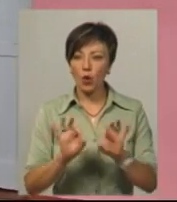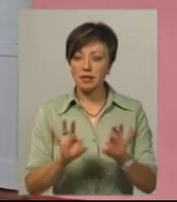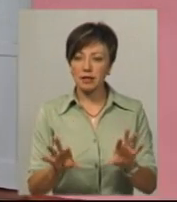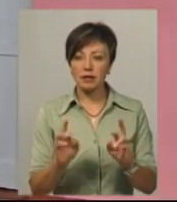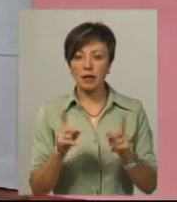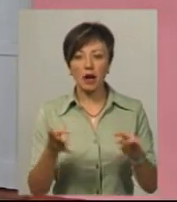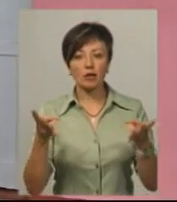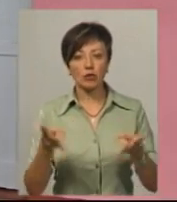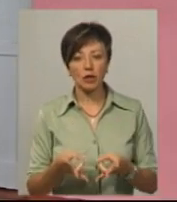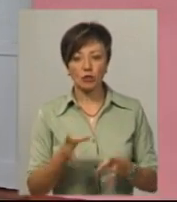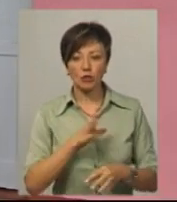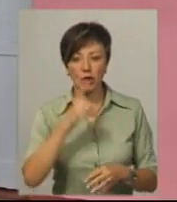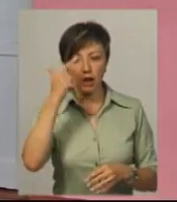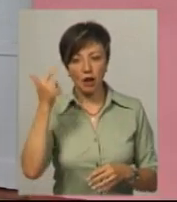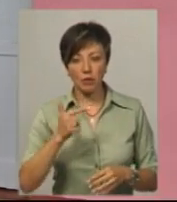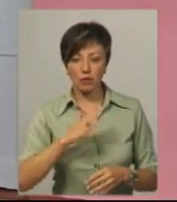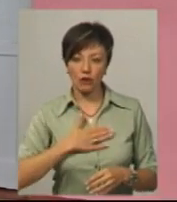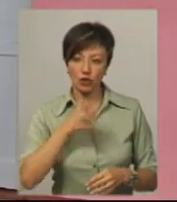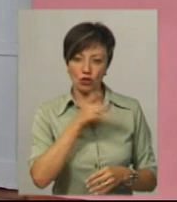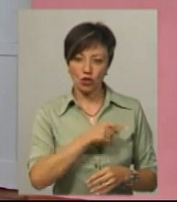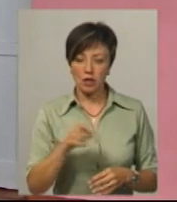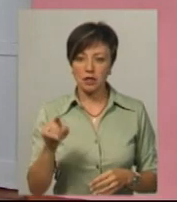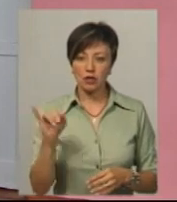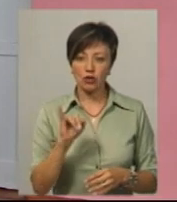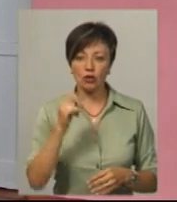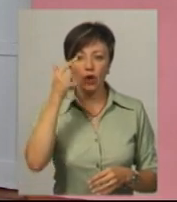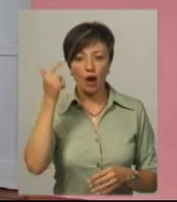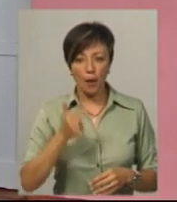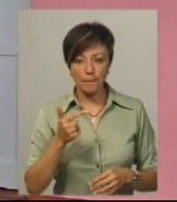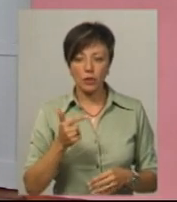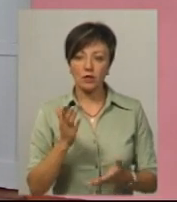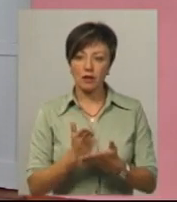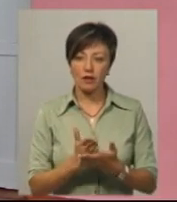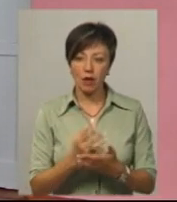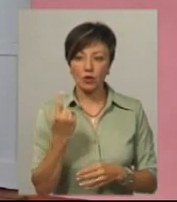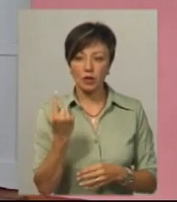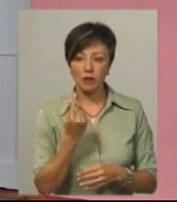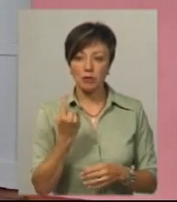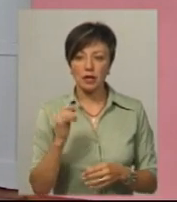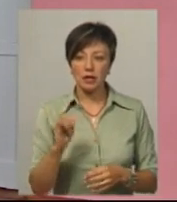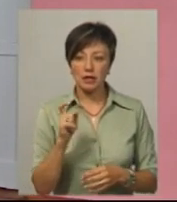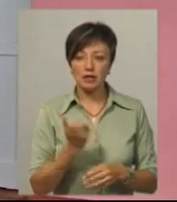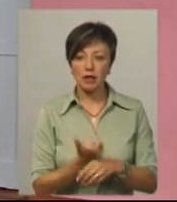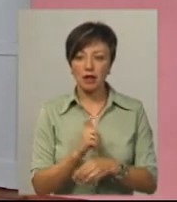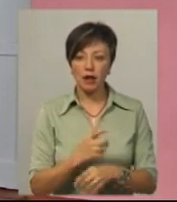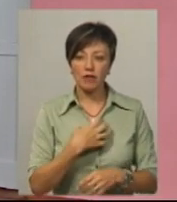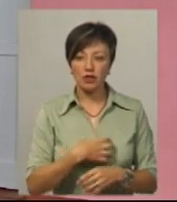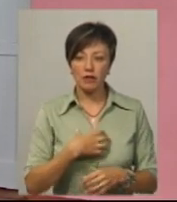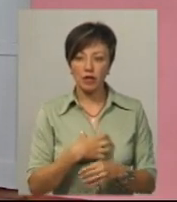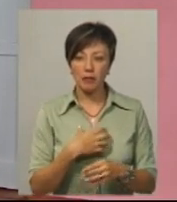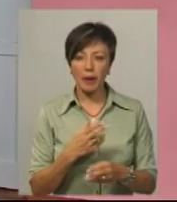наскільки необхідно бути грамотним в наш час. І що грамотність є одним із найважливішим